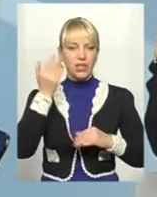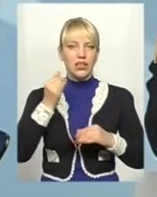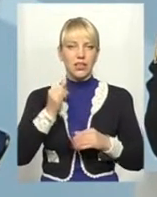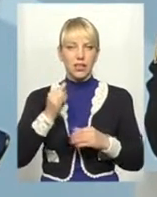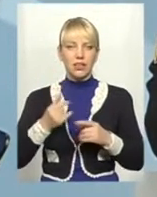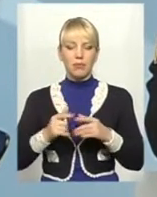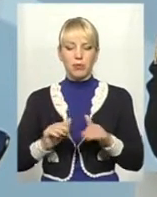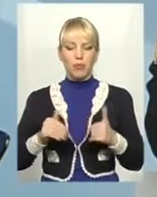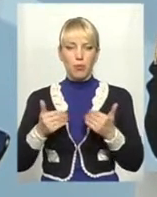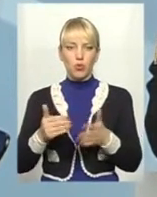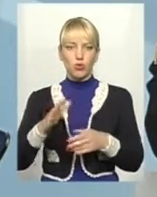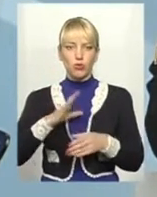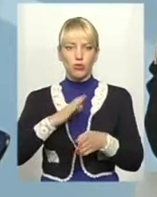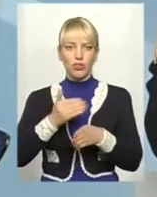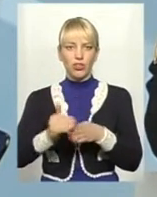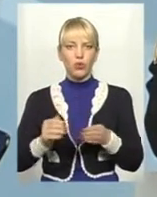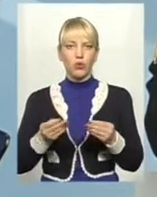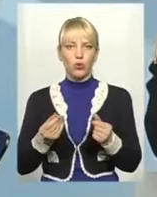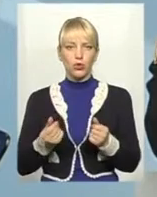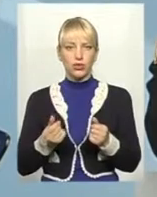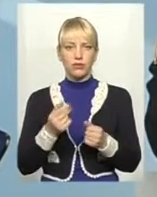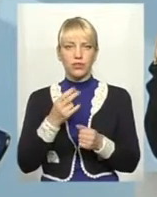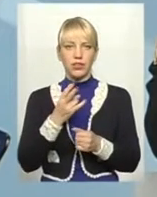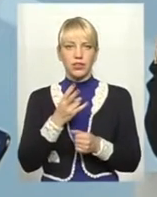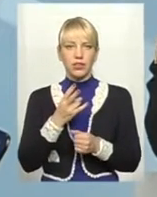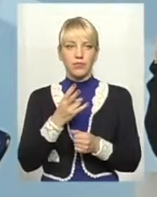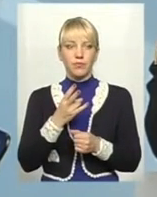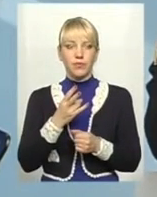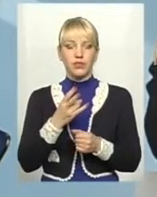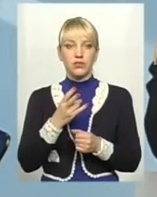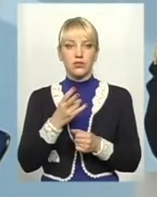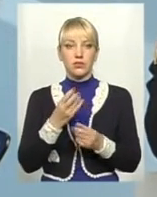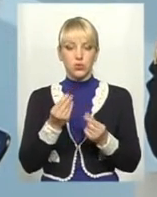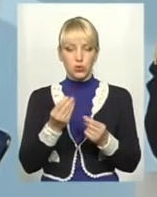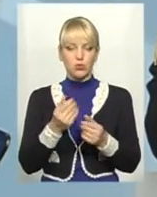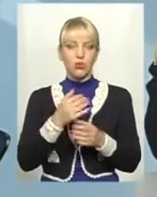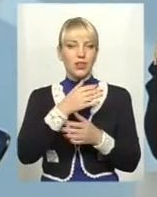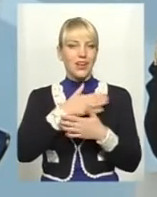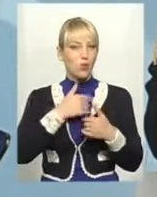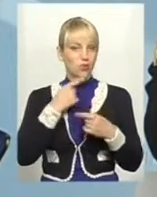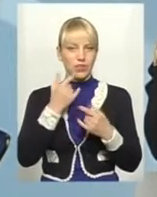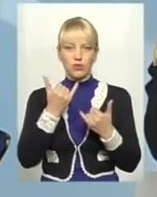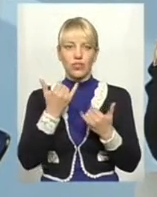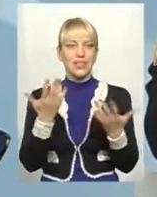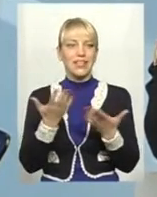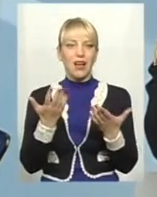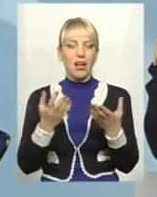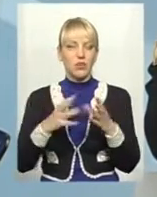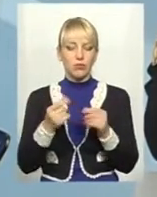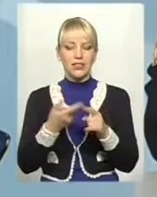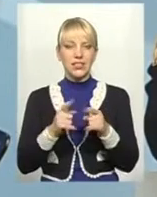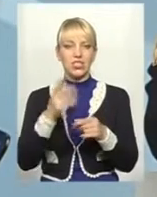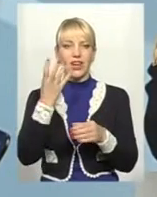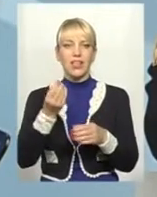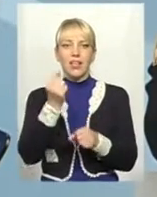І запропоновано виділення коштів певної суми. Не хочу його озвучити, тому що це напрацювання йде для